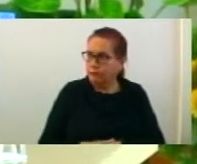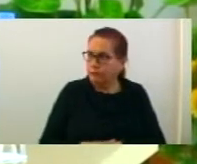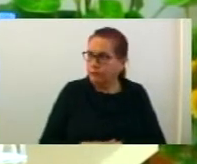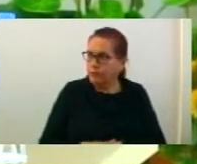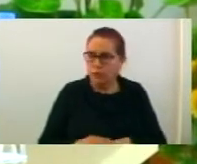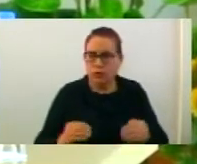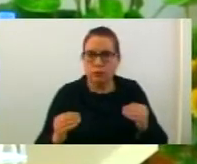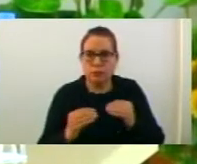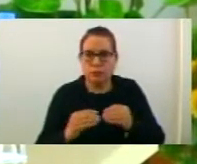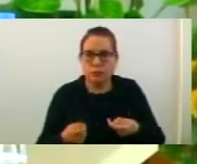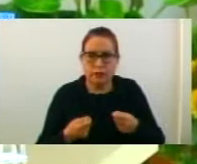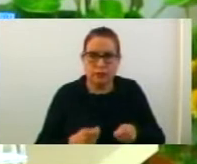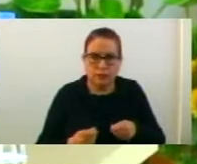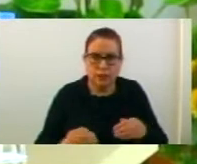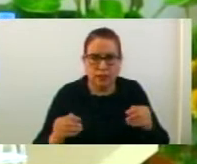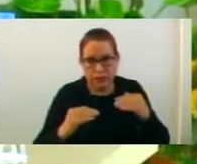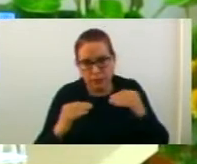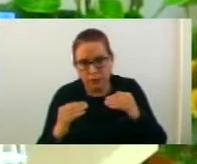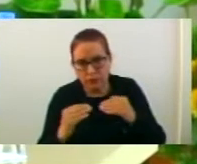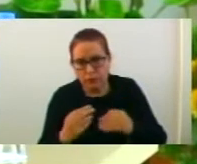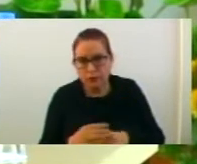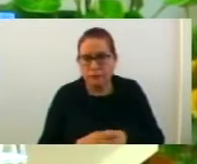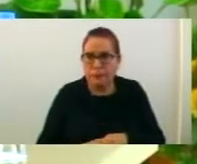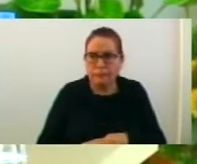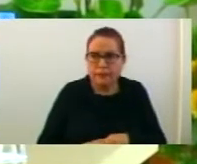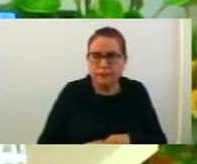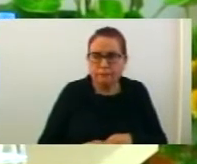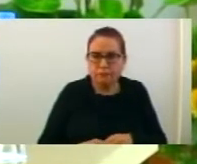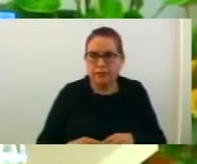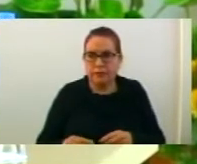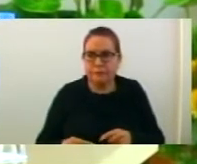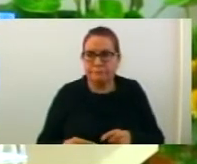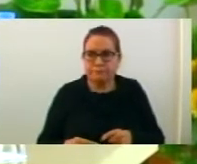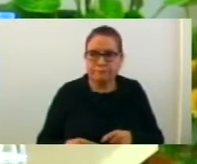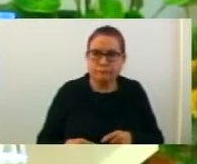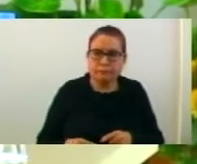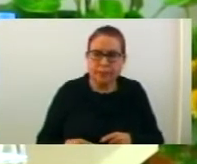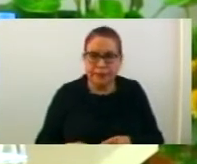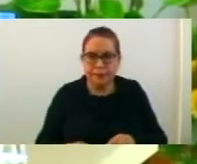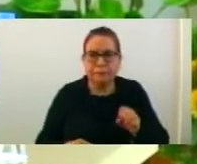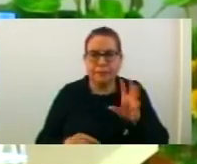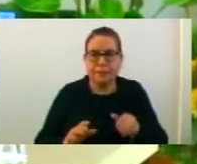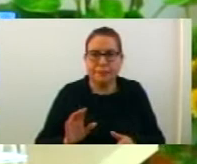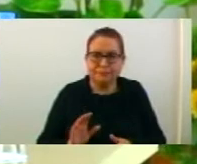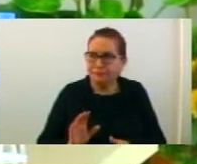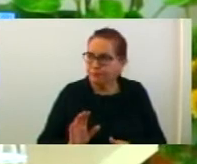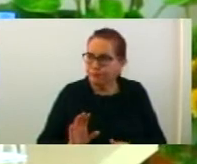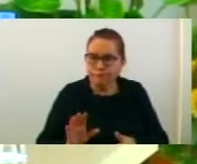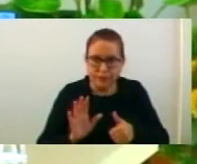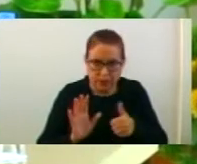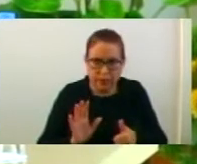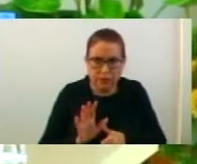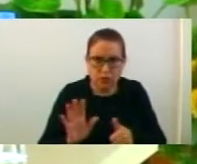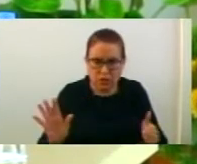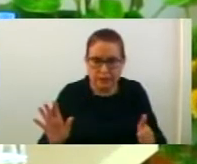Согласно за клучикот за спојување на разправата преминуване на заедничка разправа по точки со врем број 14, 15 и